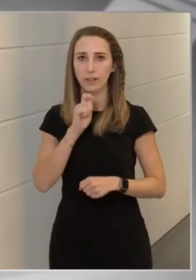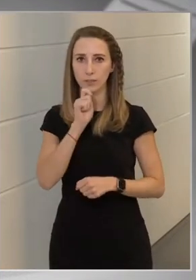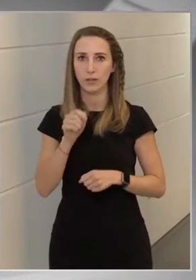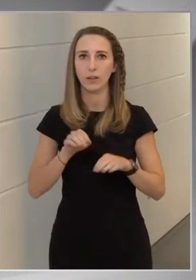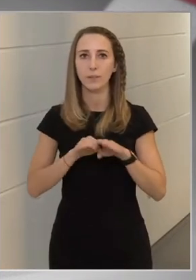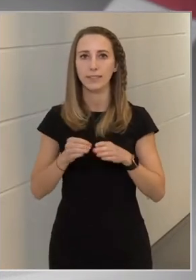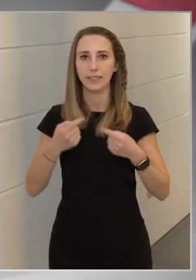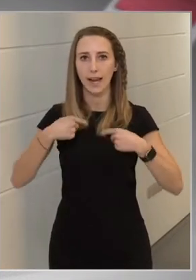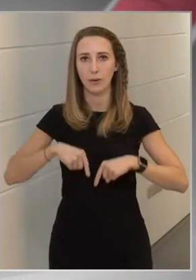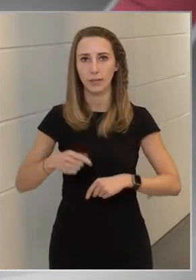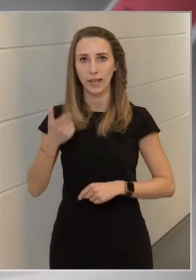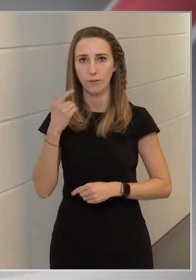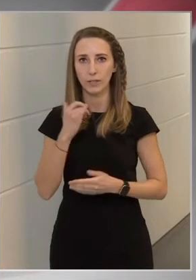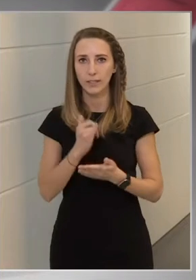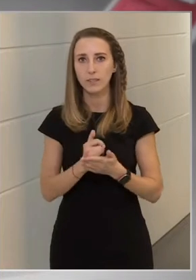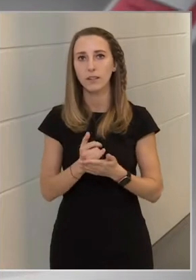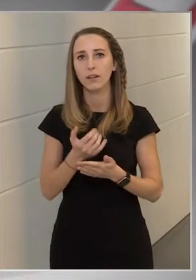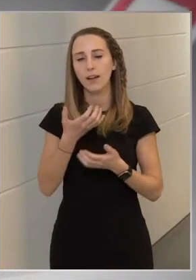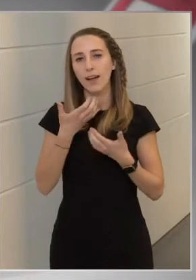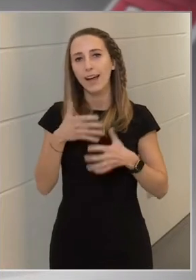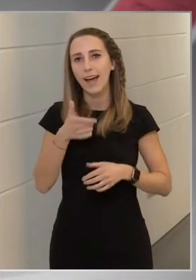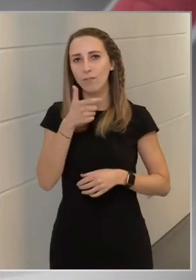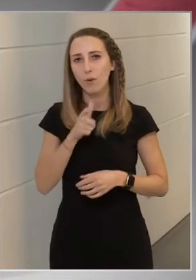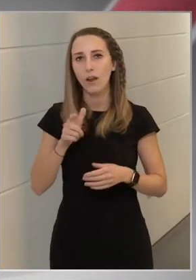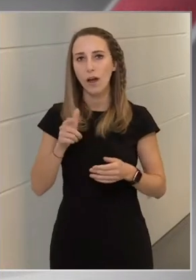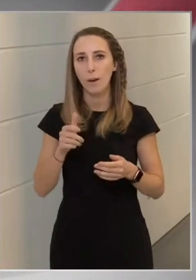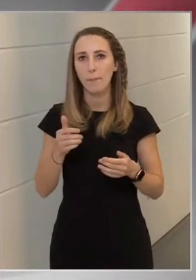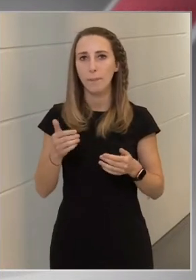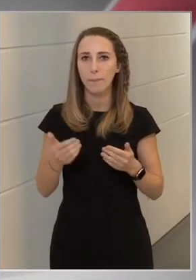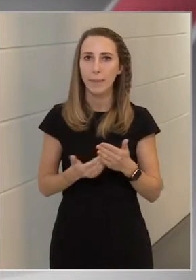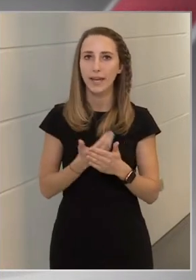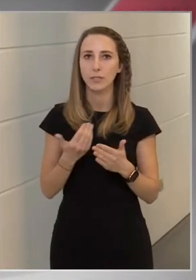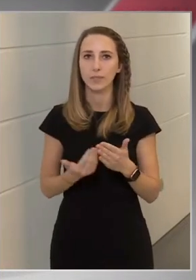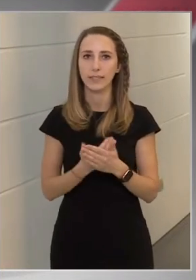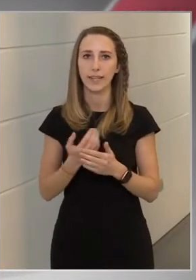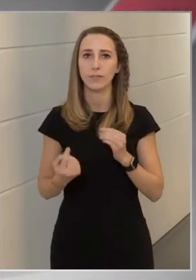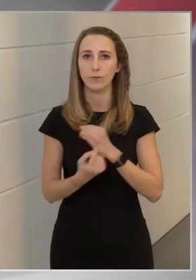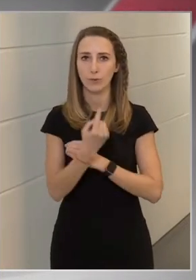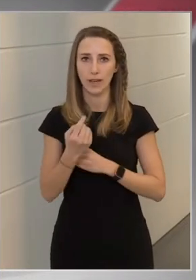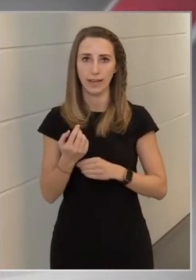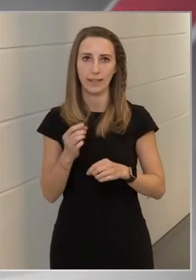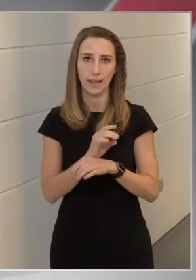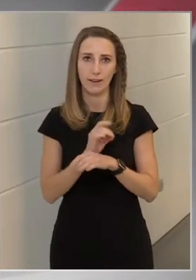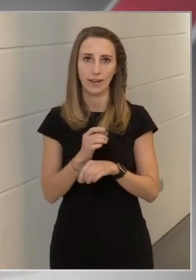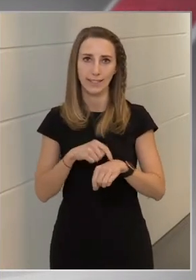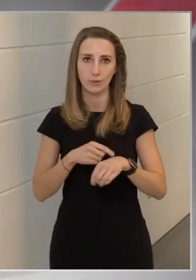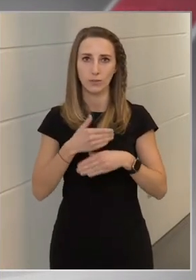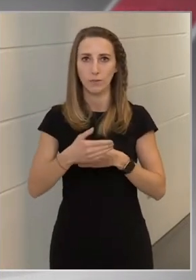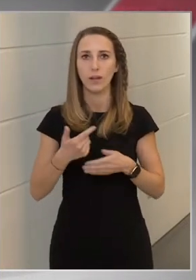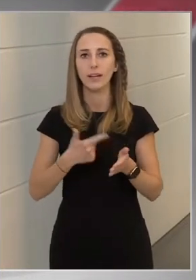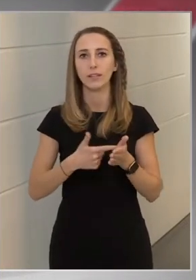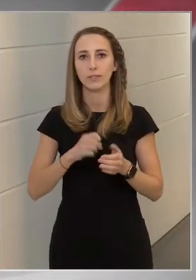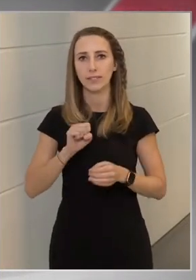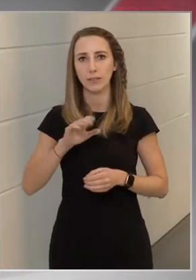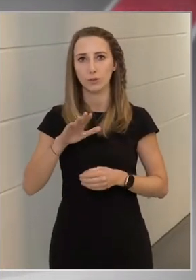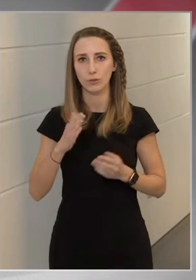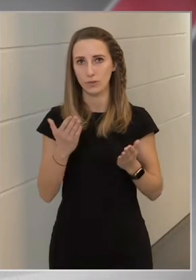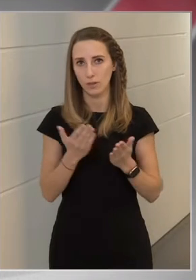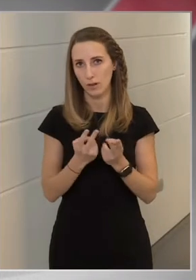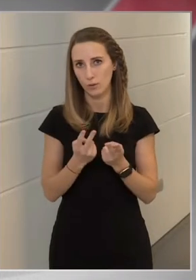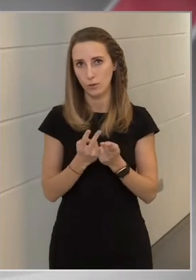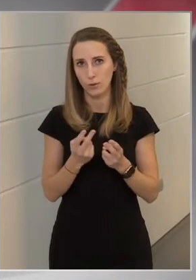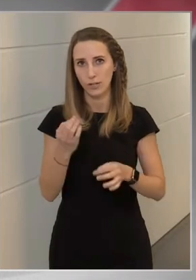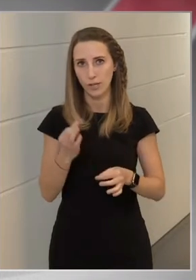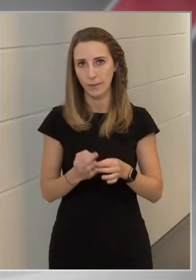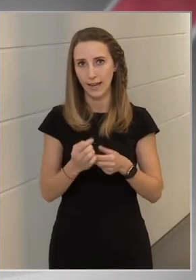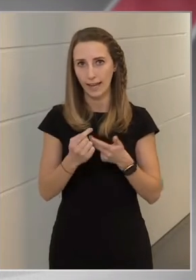miniszterelnöknek volt igaza, kár lenne megismételni, különösen egy járványidőszakban a 2015-ös hasonló eseményeket.